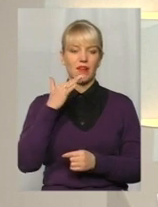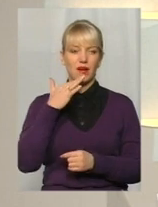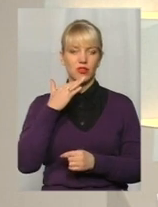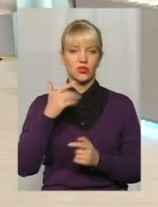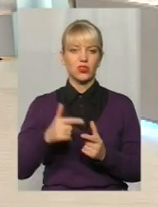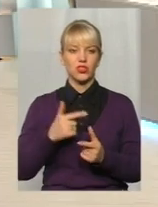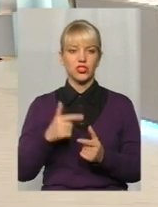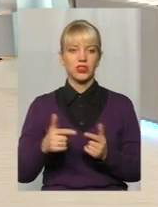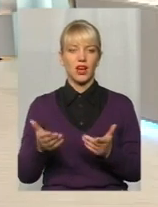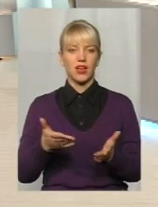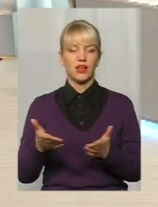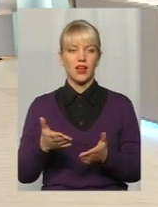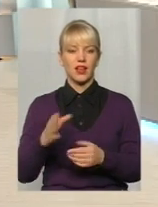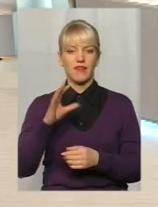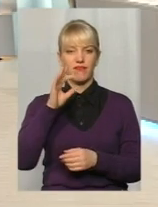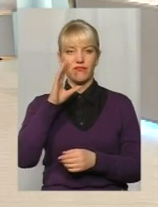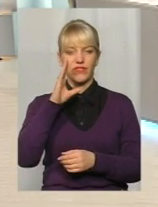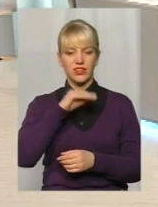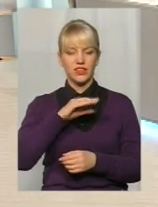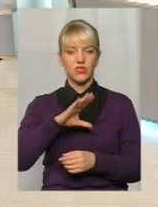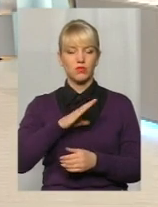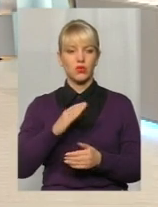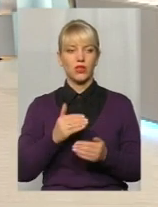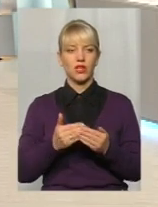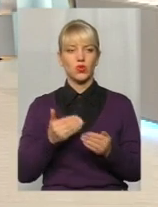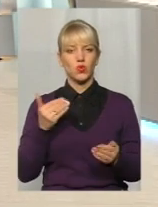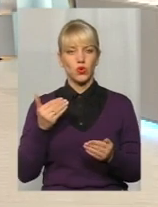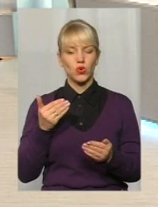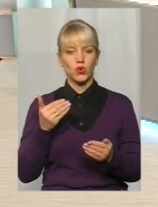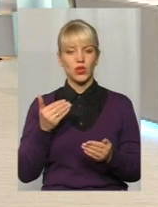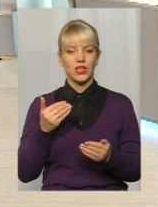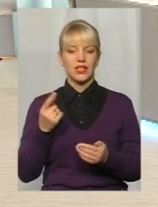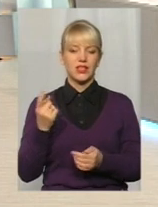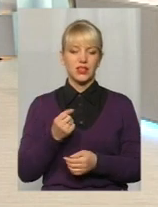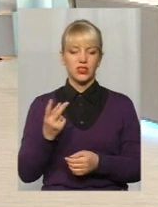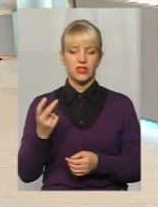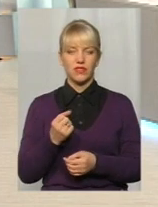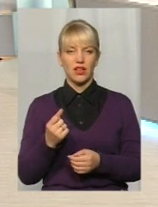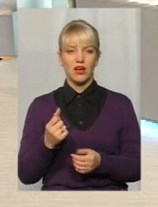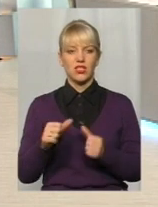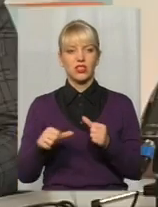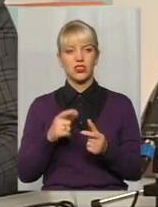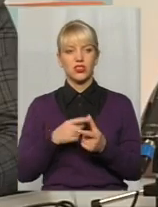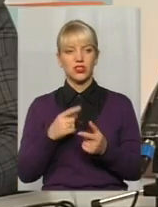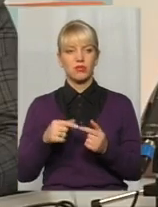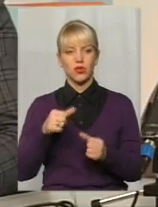яка ефективність була там, до прикладу, тиждень, два чи минулого року, щоб ми могли порівняти?